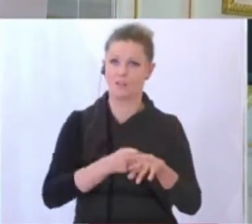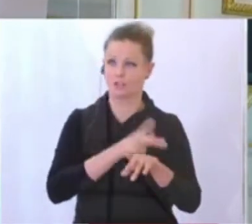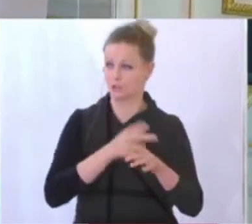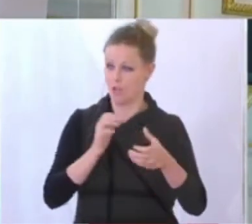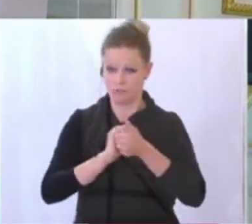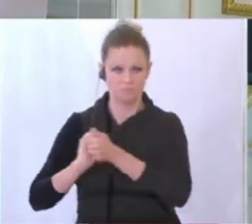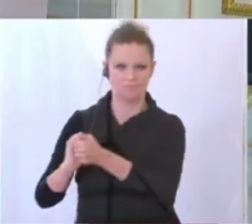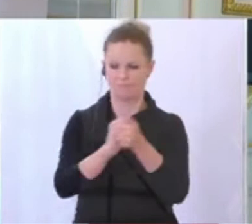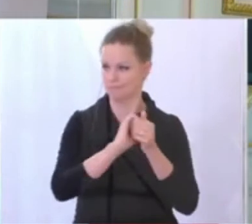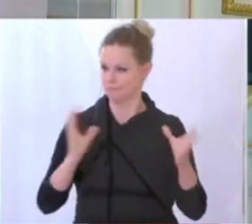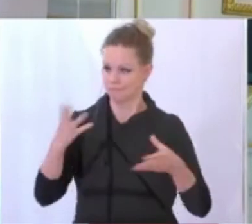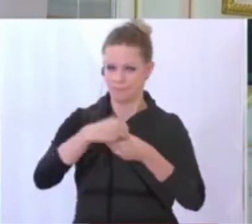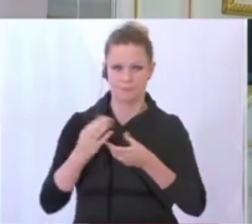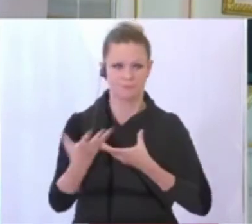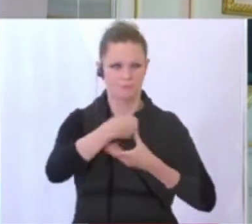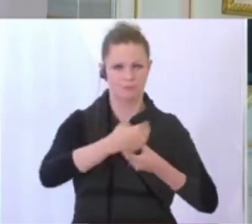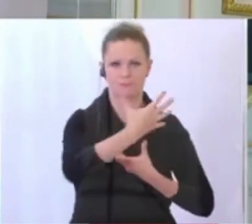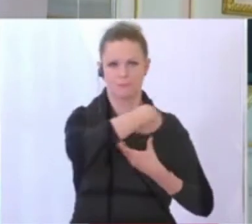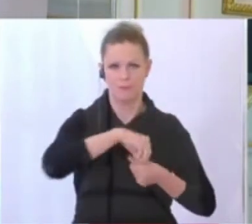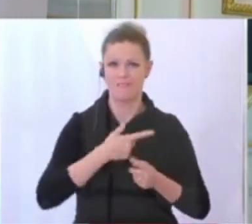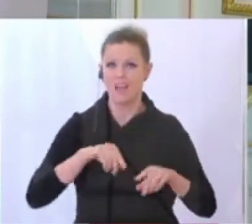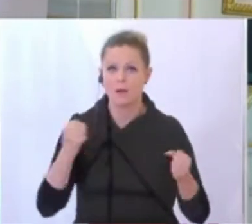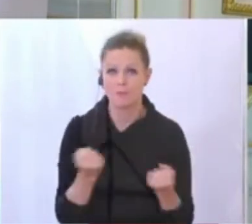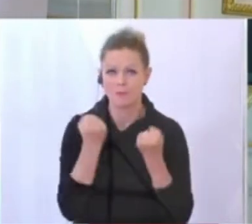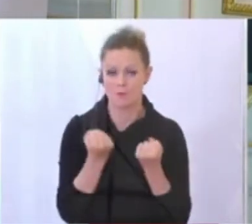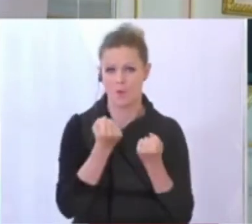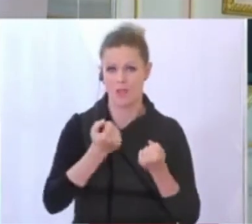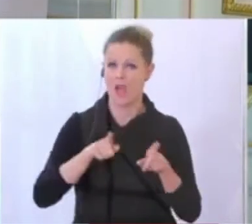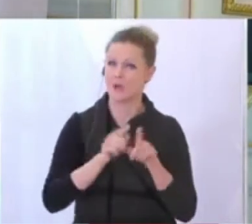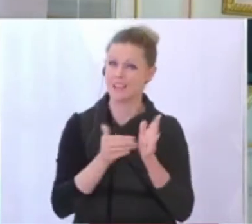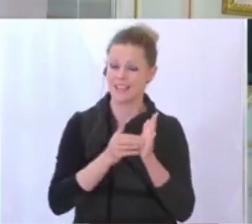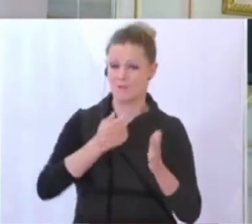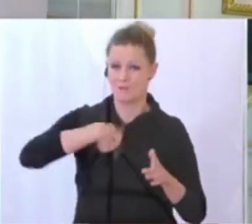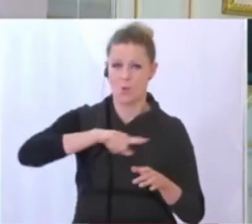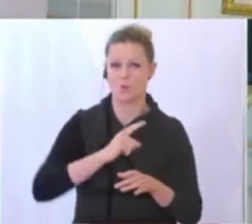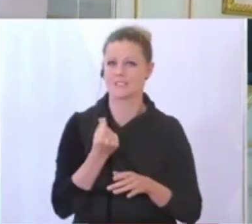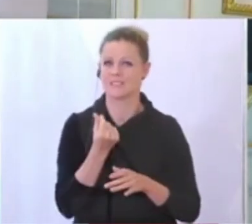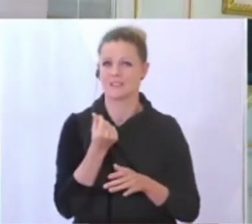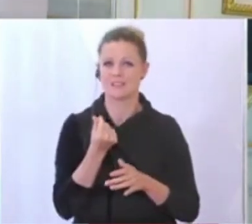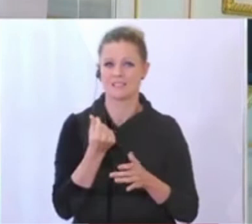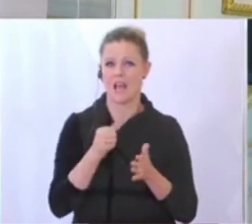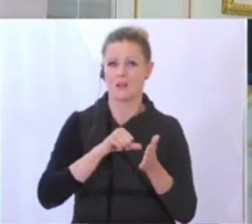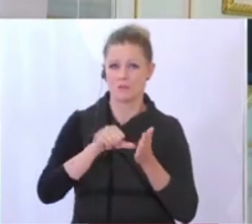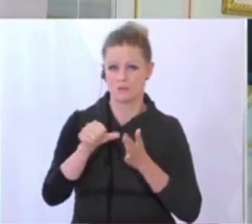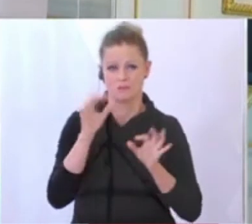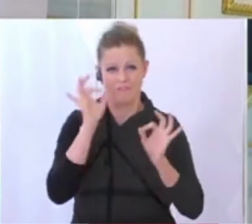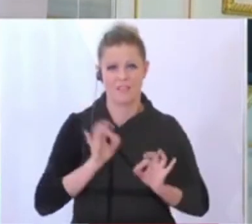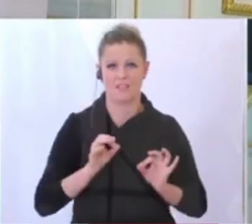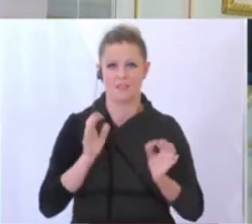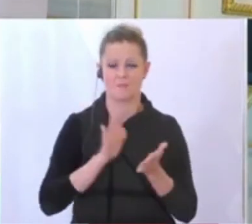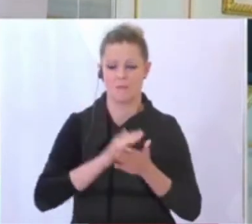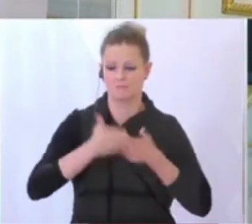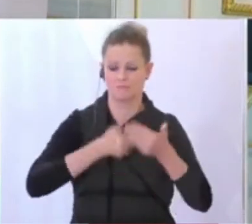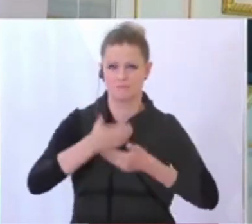und wir waren bemüht, ganz dringend auch für uns Liquiditätsrahmen zu schaffen, die es uns ermöglichen, unseren